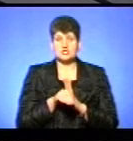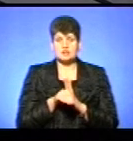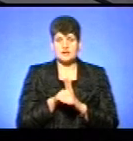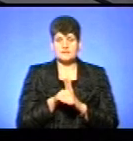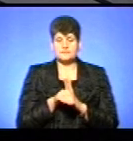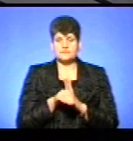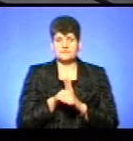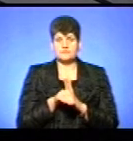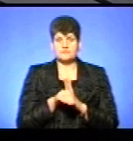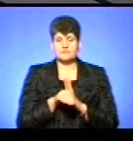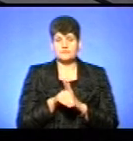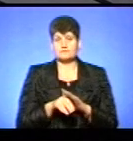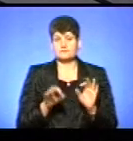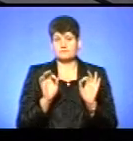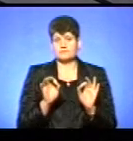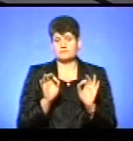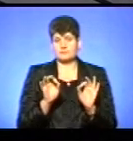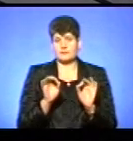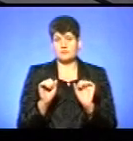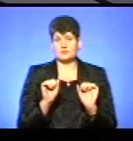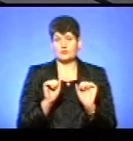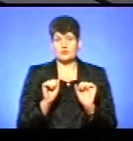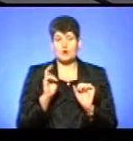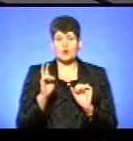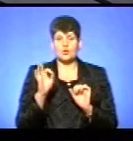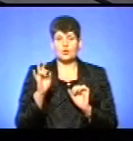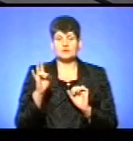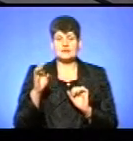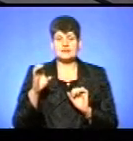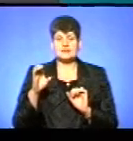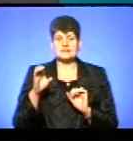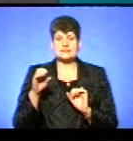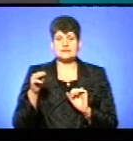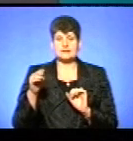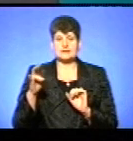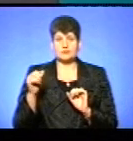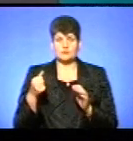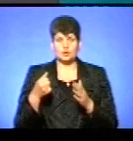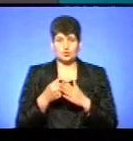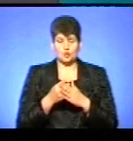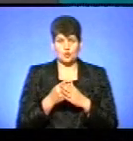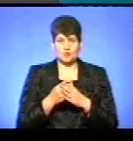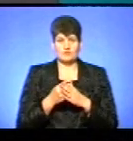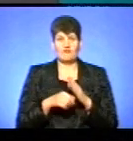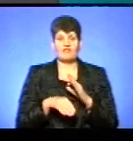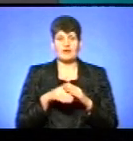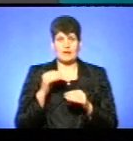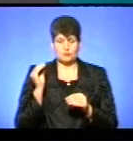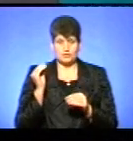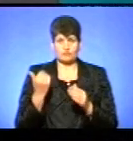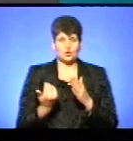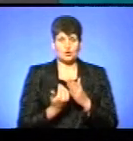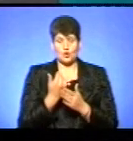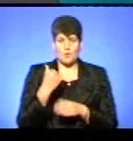канонічне підпорядкування уже Константинопільського патріархату до собору, до виборів нового